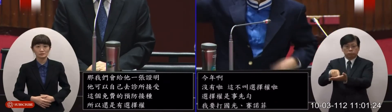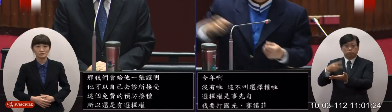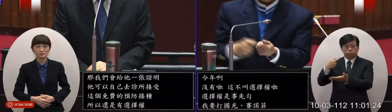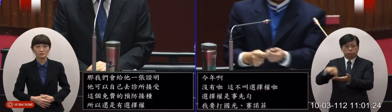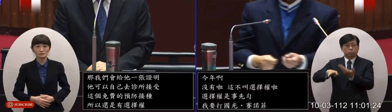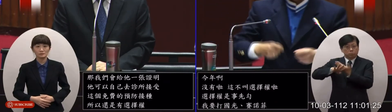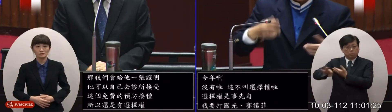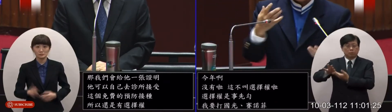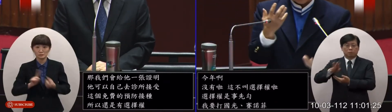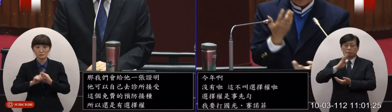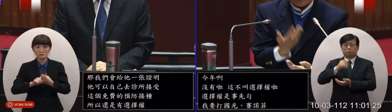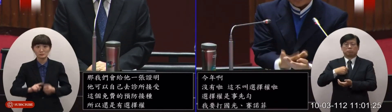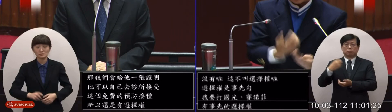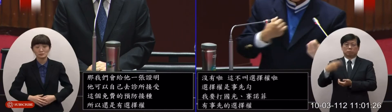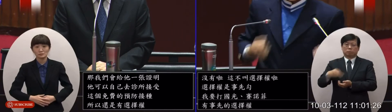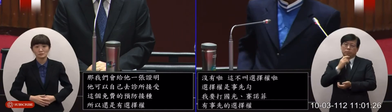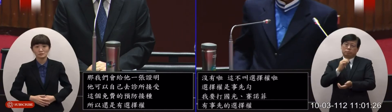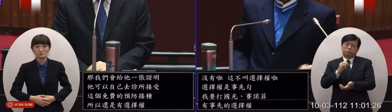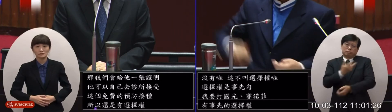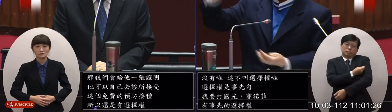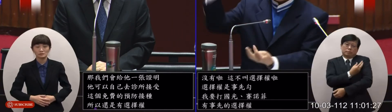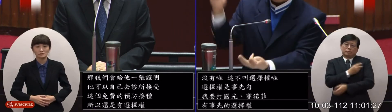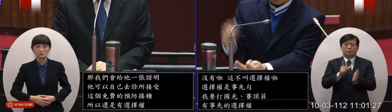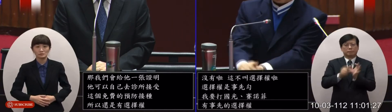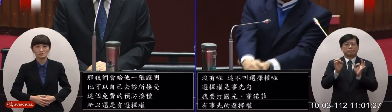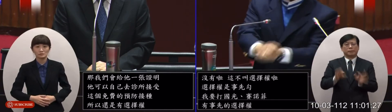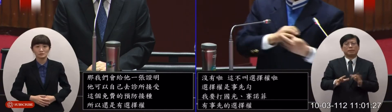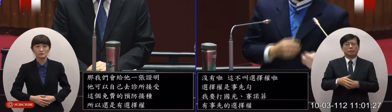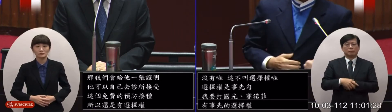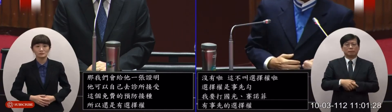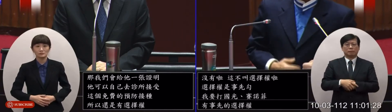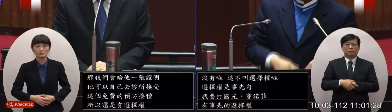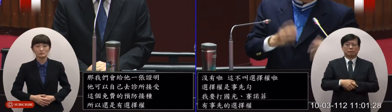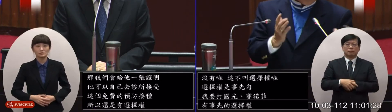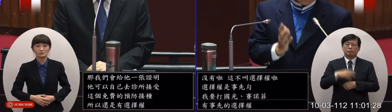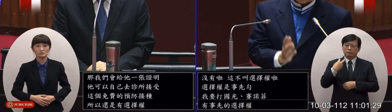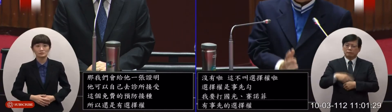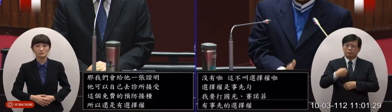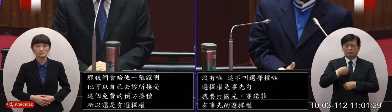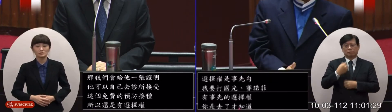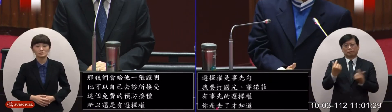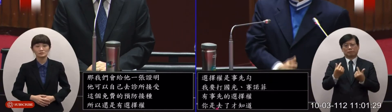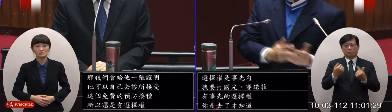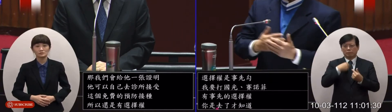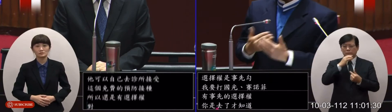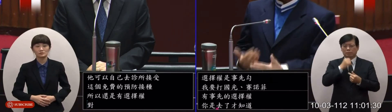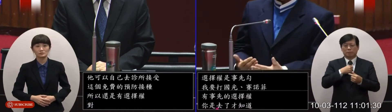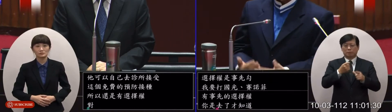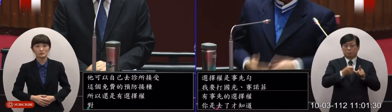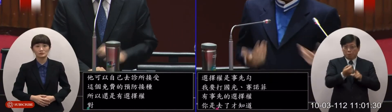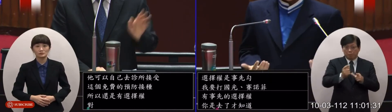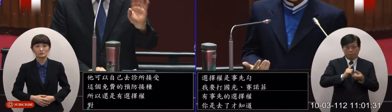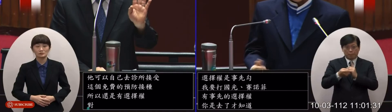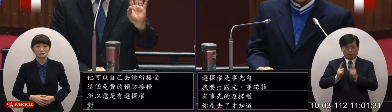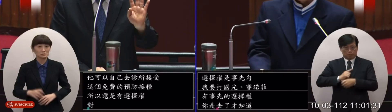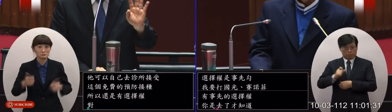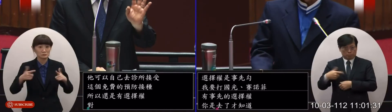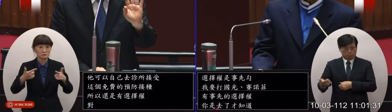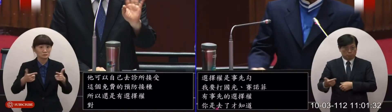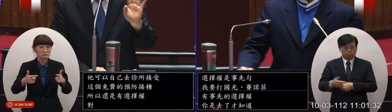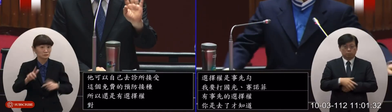面然後呢我就浪費時間我要浪費過後費然後我變成公費改成自費沒有